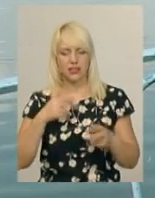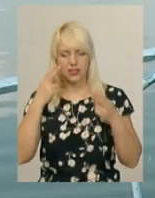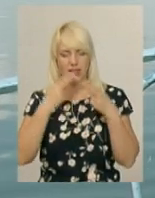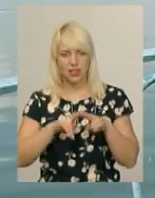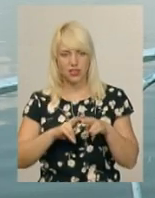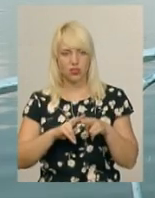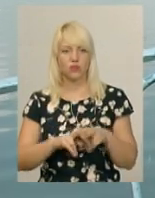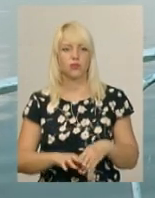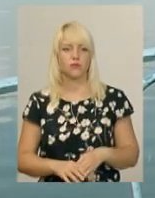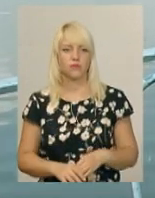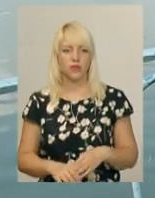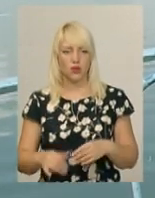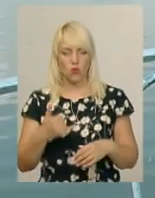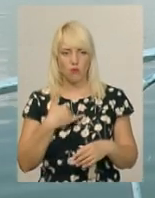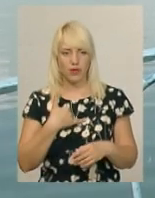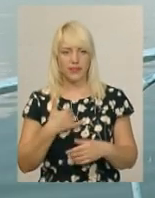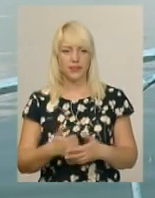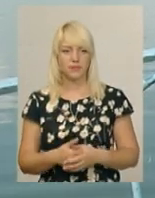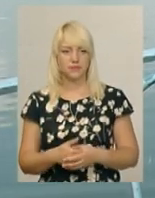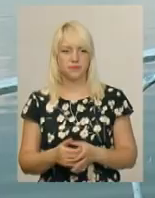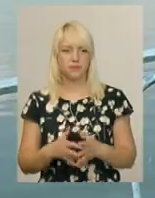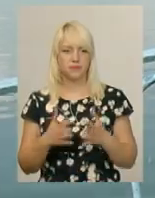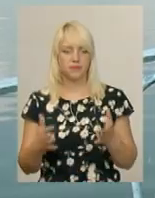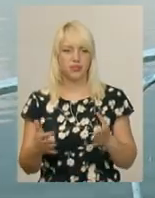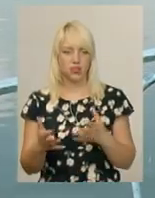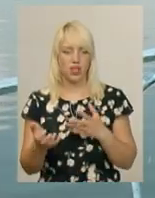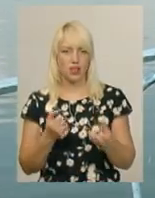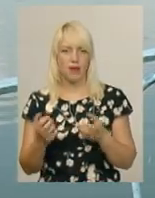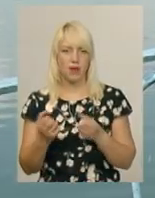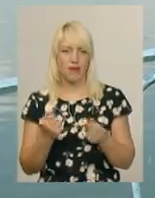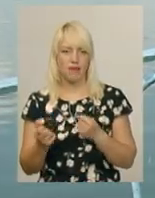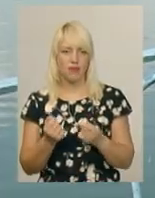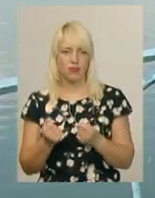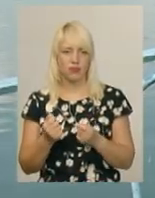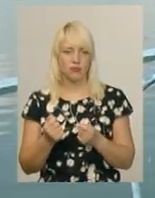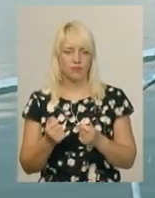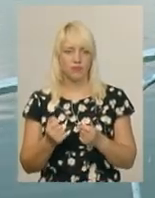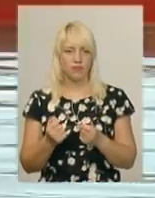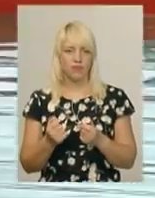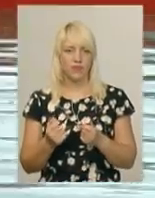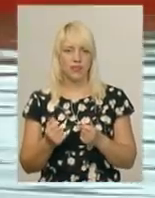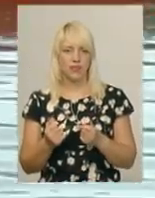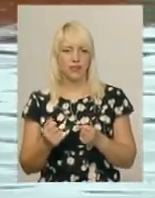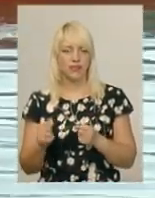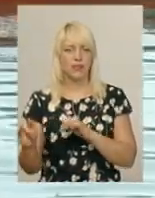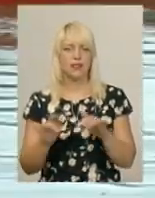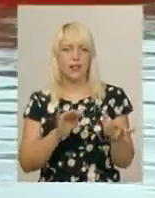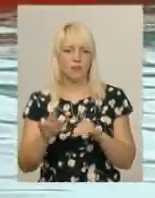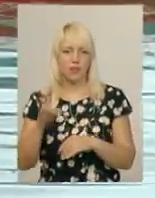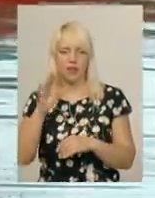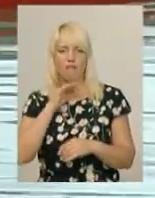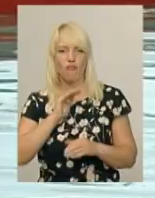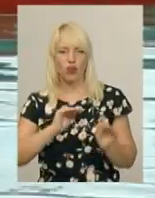в мене більше набираю темп на воді. Анастасія Губай,